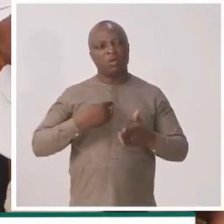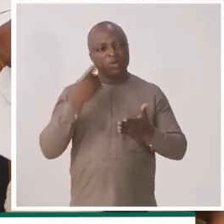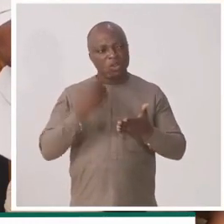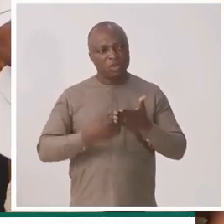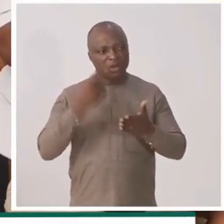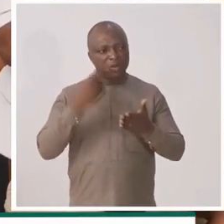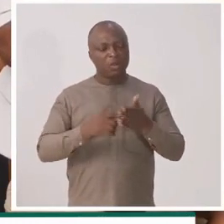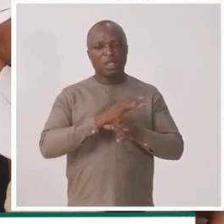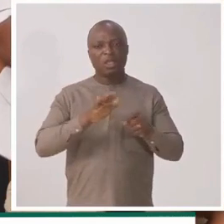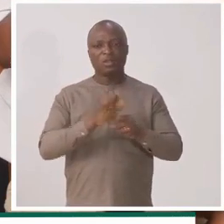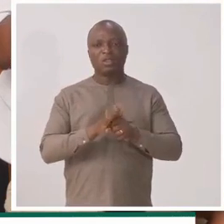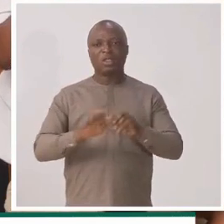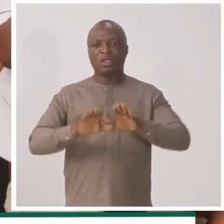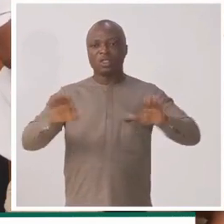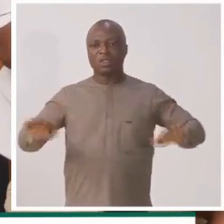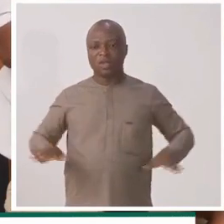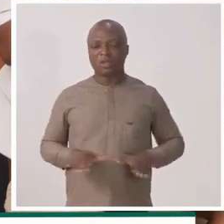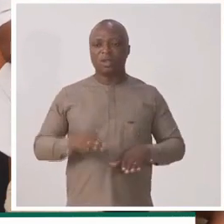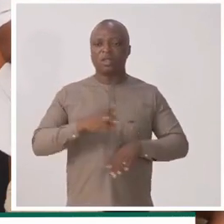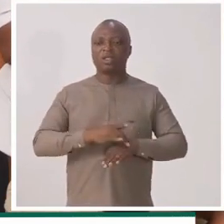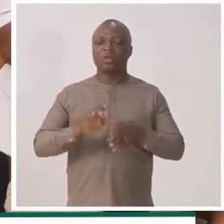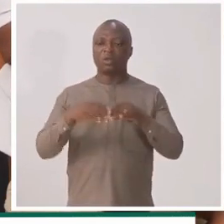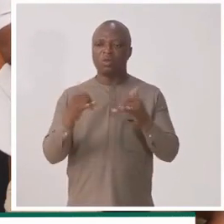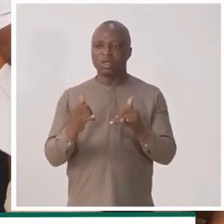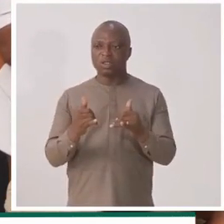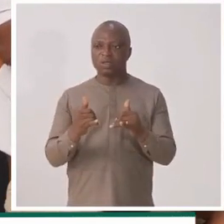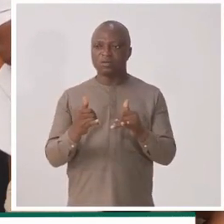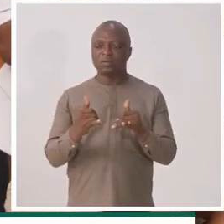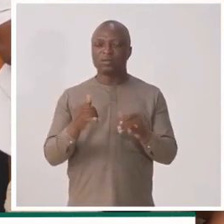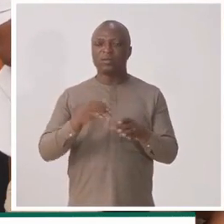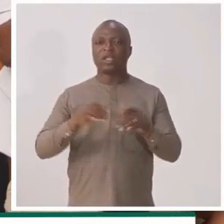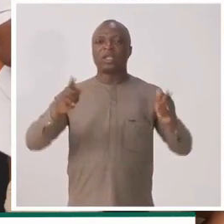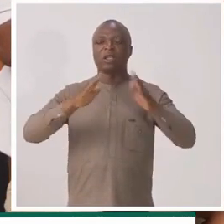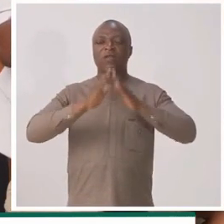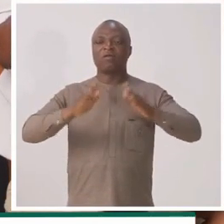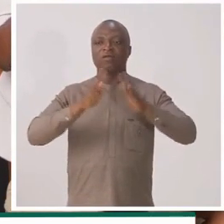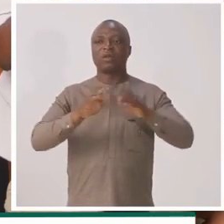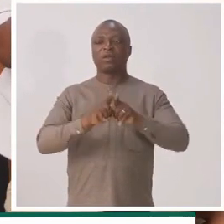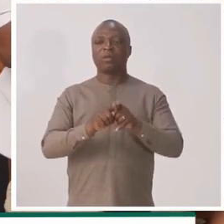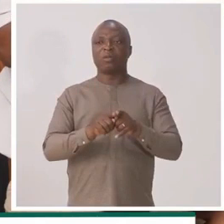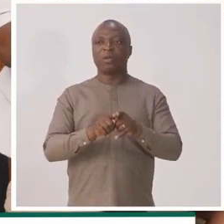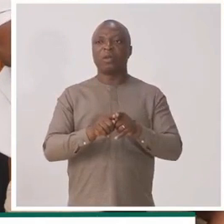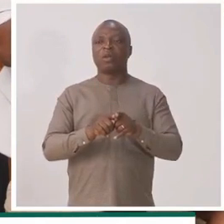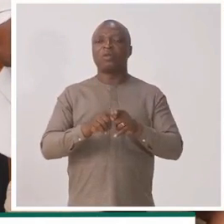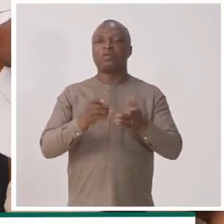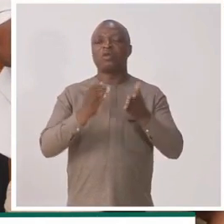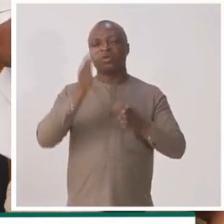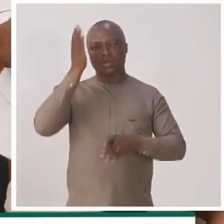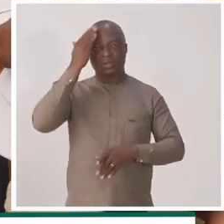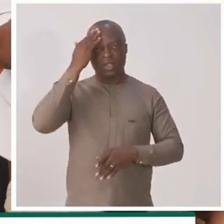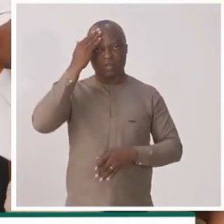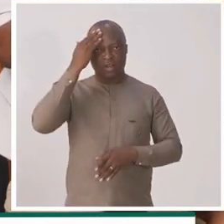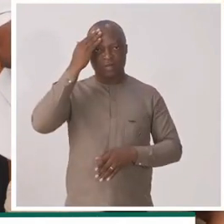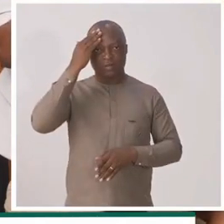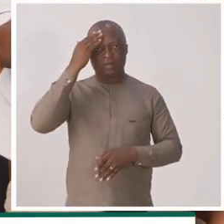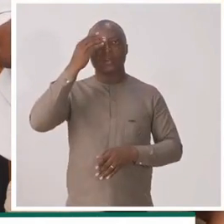Nous observons une insuffisance d'espace et de sites de loisirs dans les grandes villes, notamment. Nous aimerions